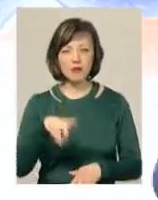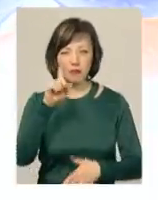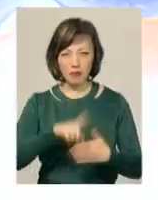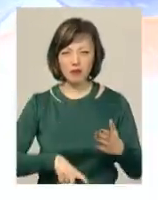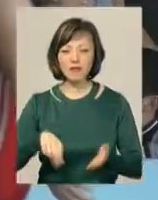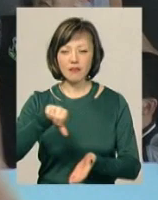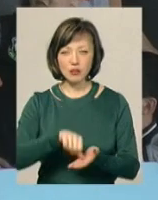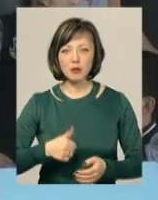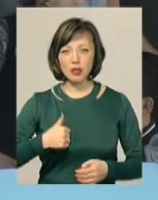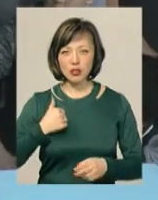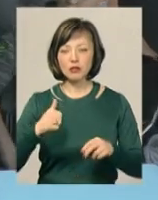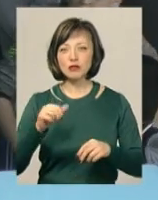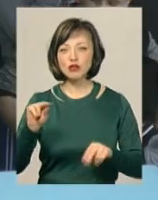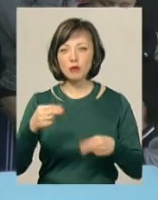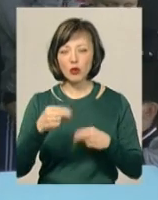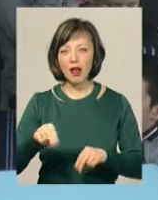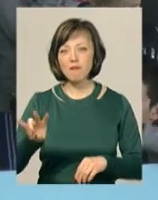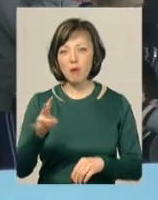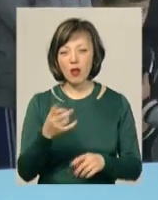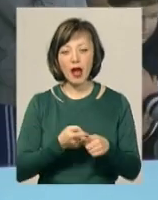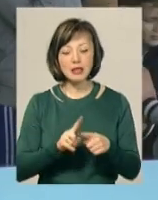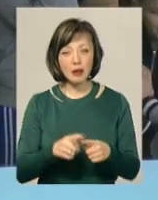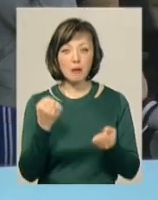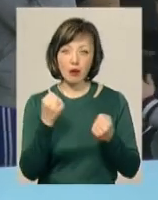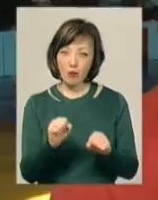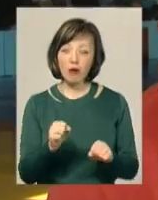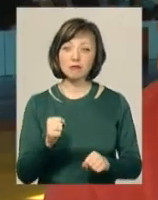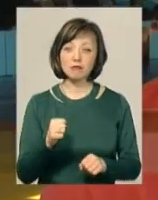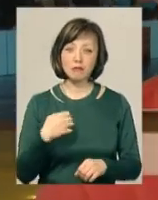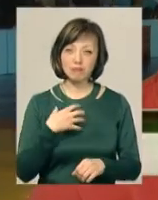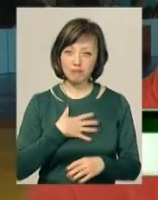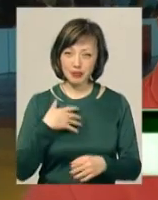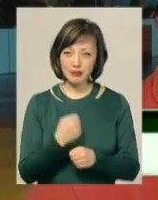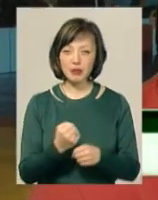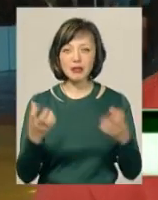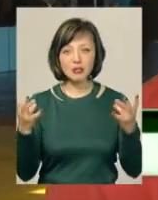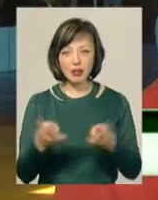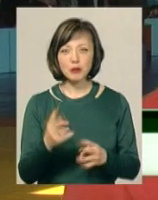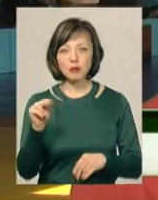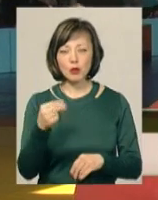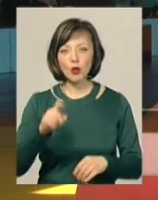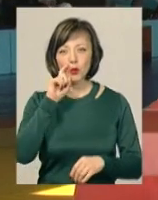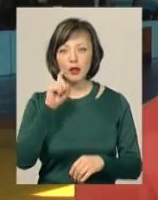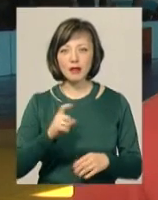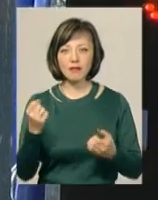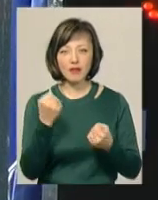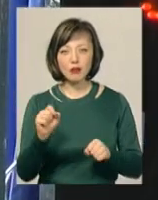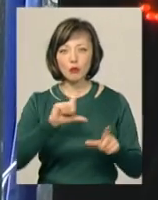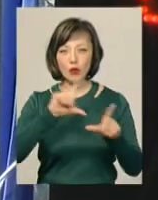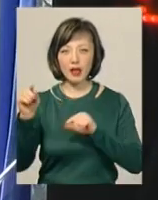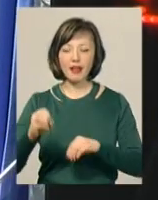гідно і на черговому чемпіонаті в травні в Миколаєві. А ця перемога для юнака принципова. Треба ще одну Україну виграти, щоб на Європу поїхати.